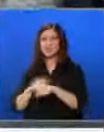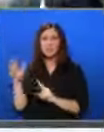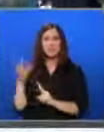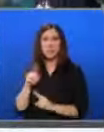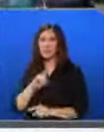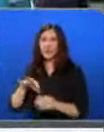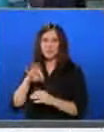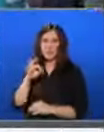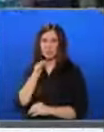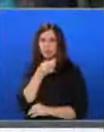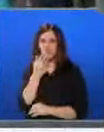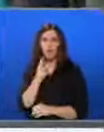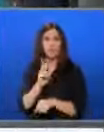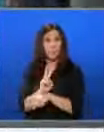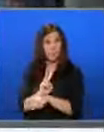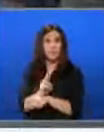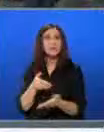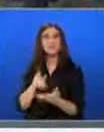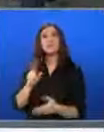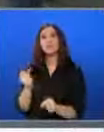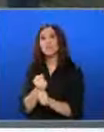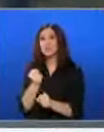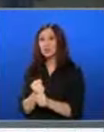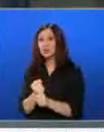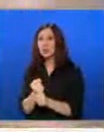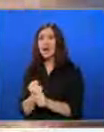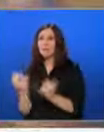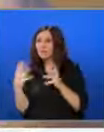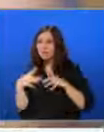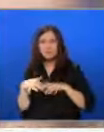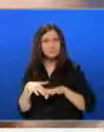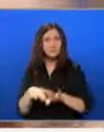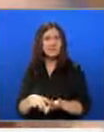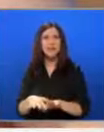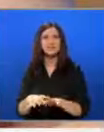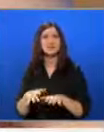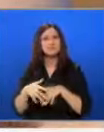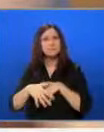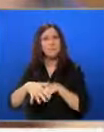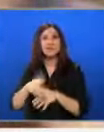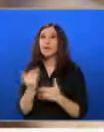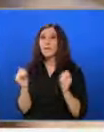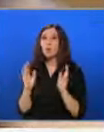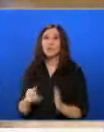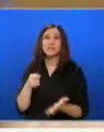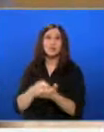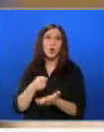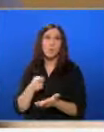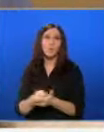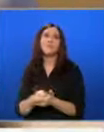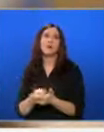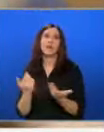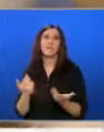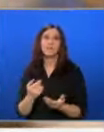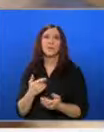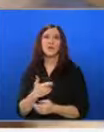нападението не е избран случайен по обед, за да може извършителята да се слее с тълпата. Няма ограничения за закупване на тези рионас, но цената им е